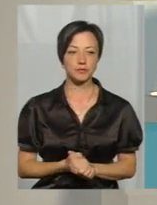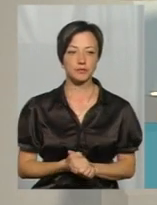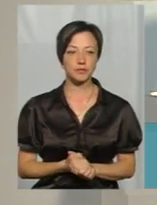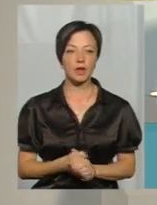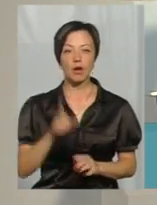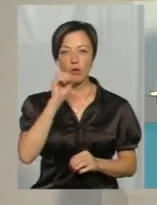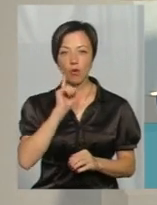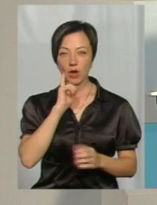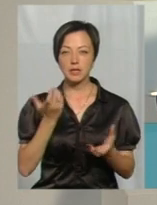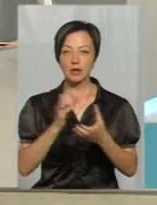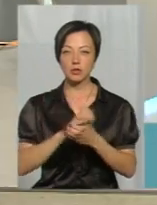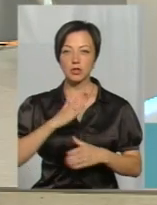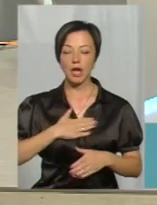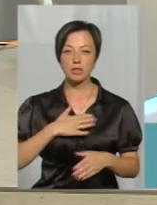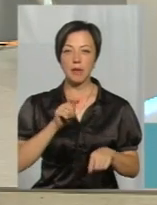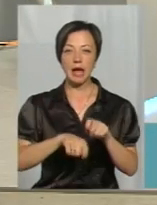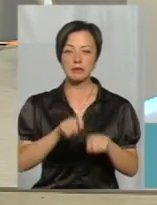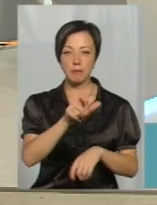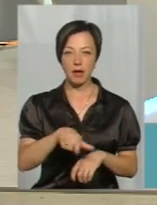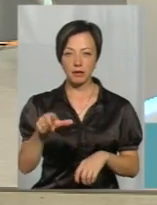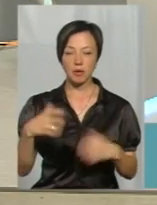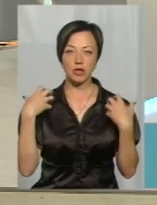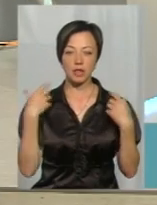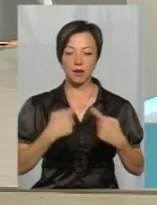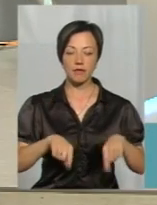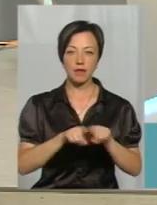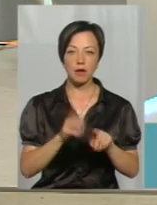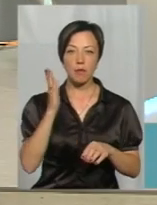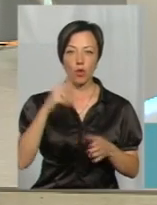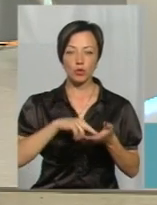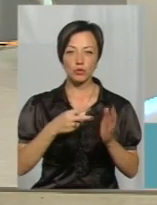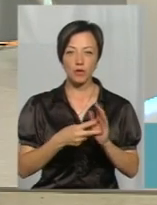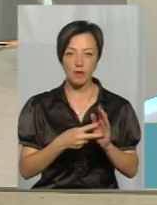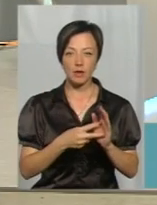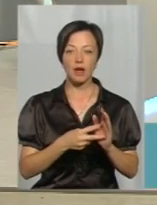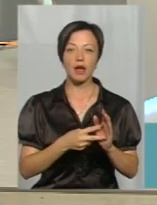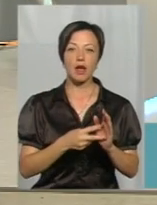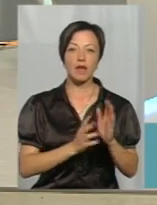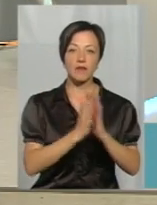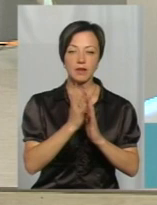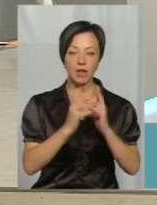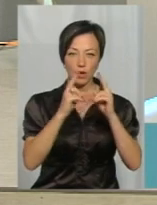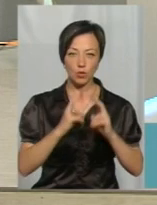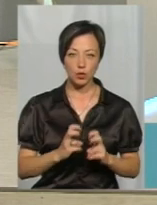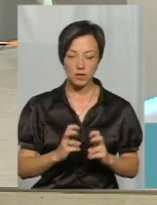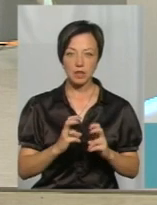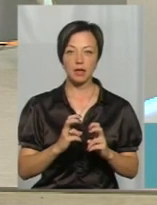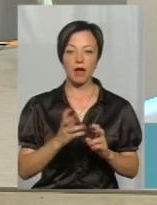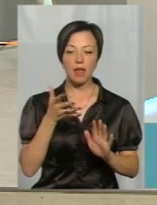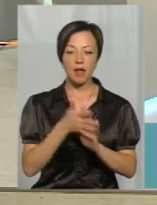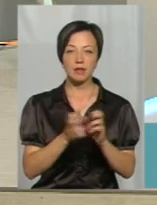А поки знайомтеся з нашими експертами. Це начальник відділу прогнозування фітосанітарної діагностики та аналізу